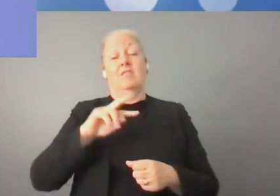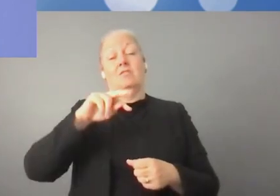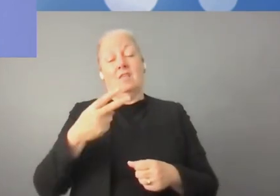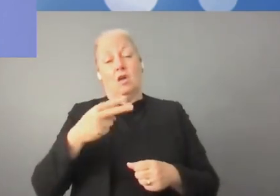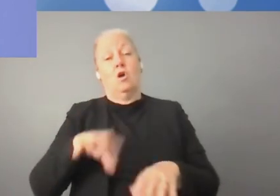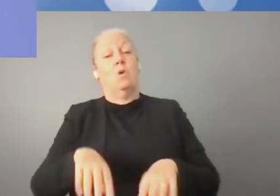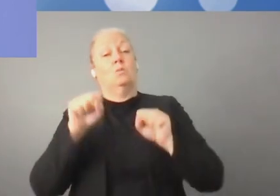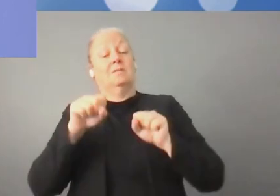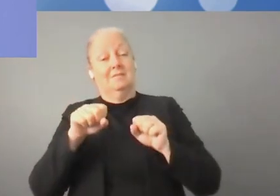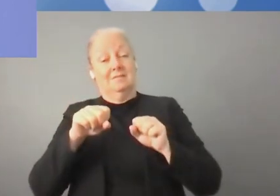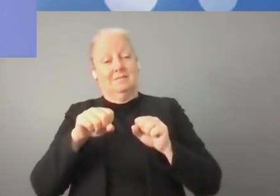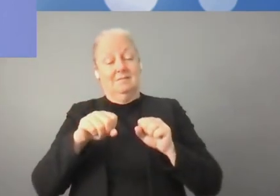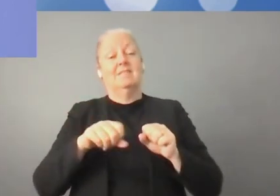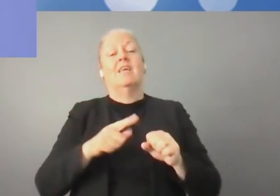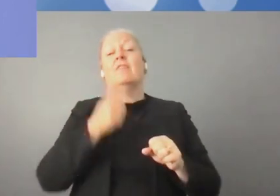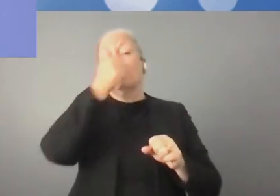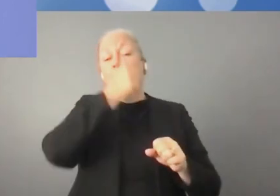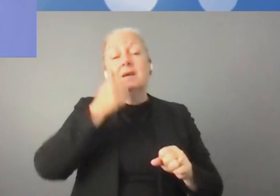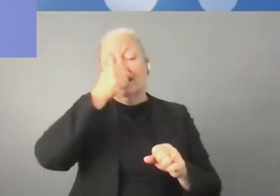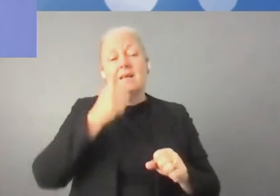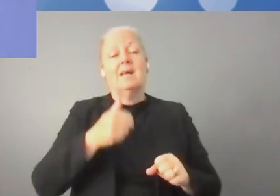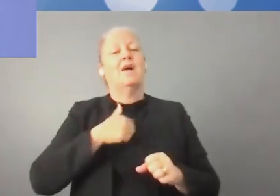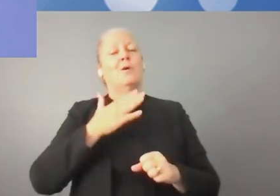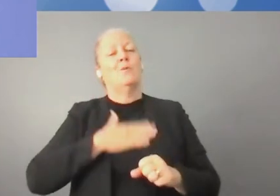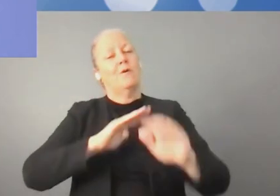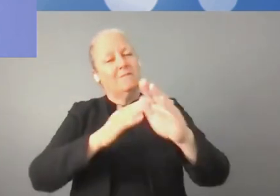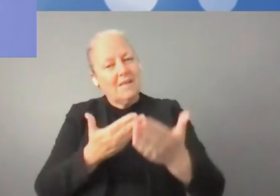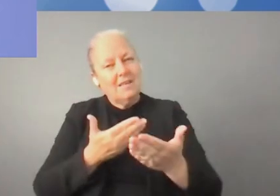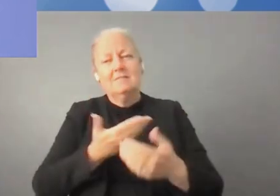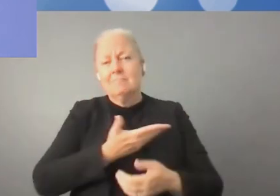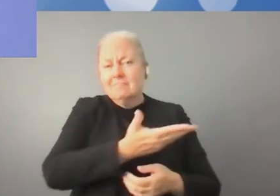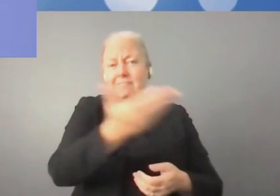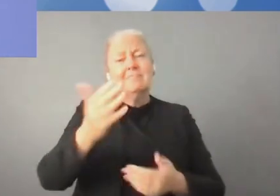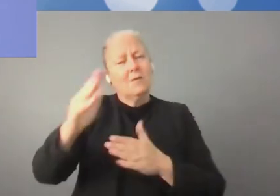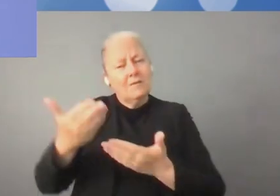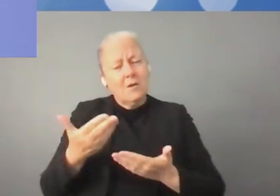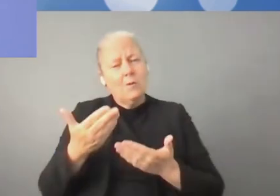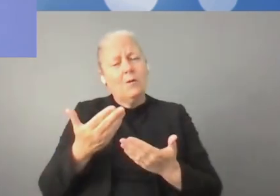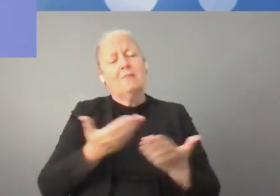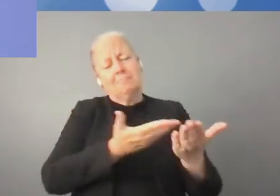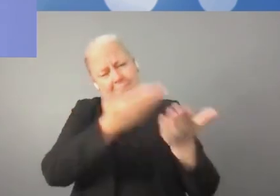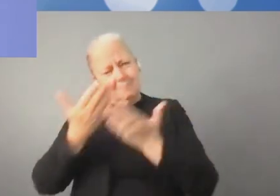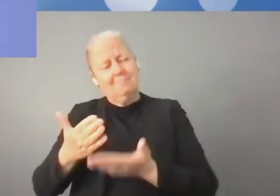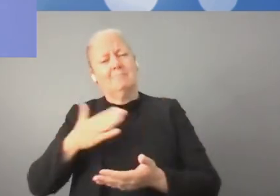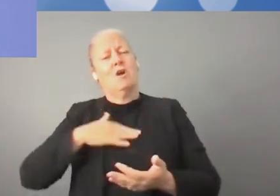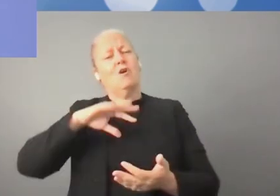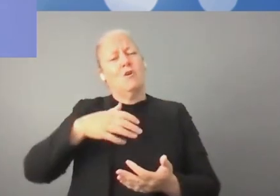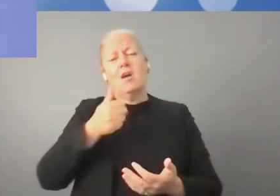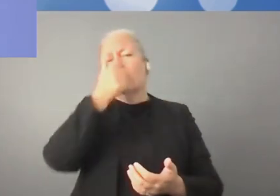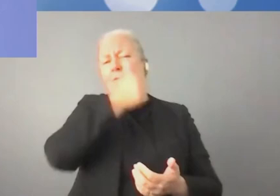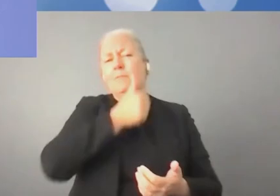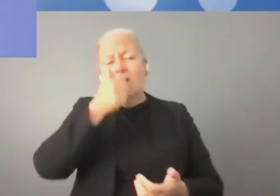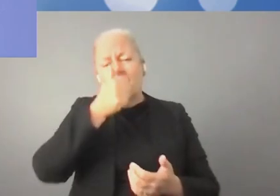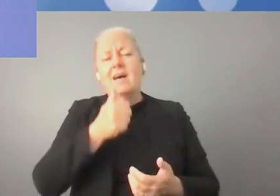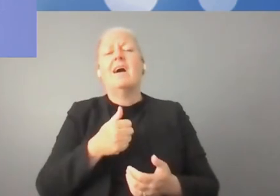commerciales. Je voulais aussi dire que comme nous serons le pays suivant qui va être autre